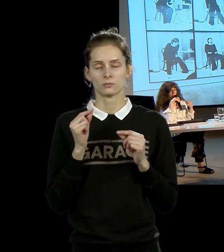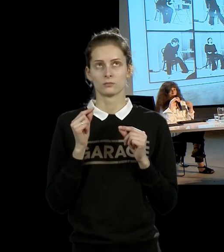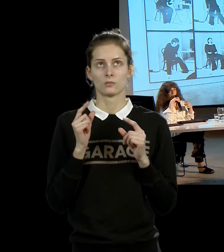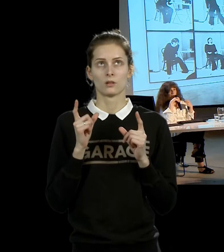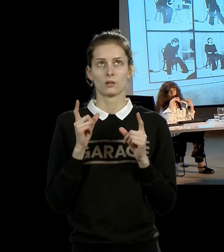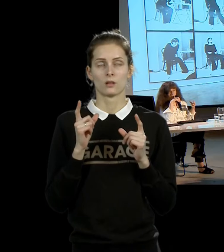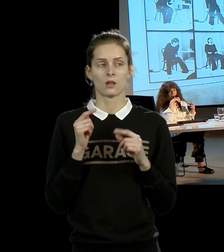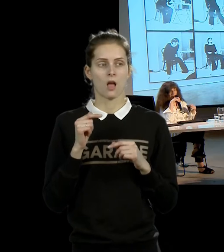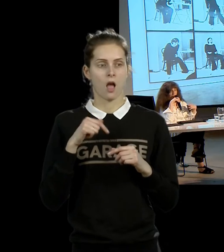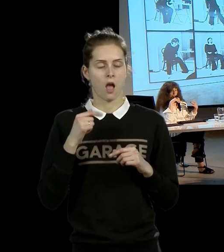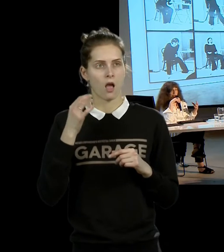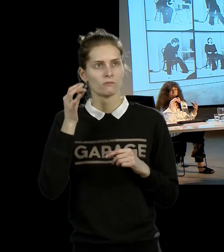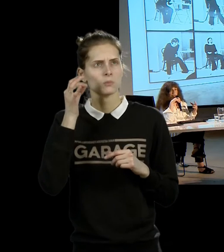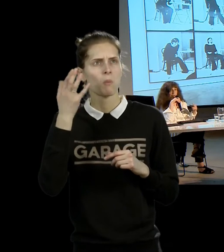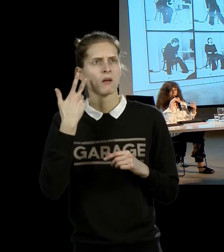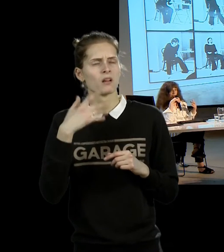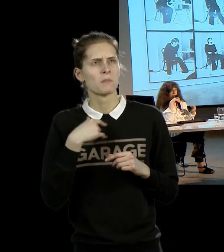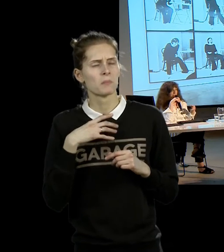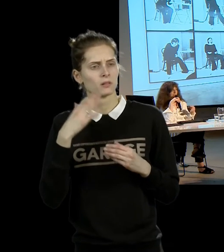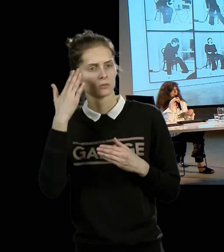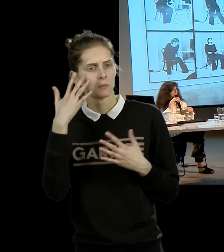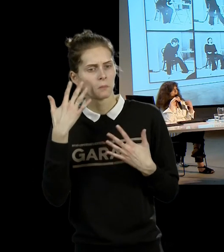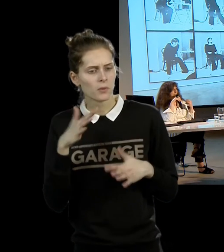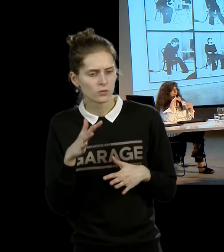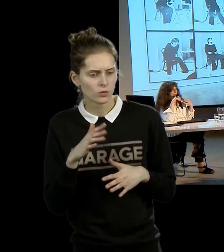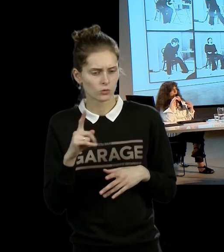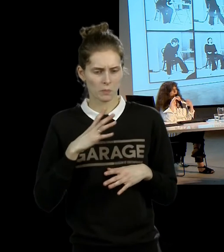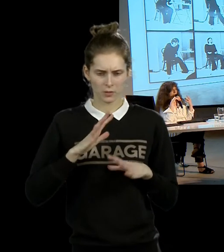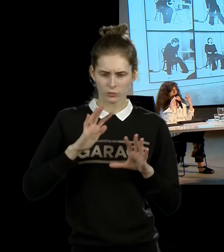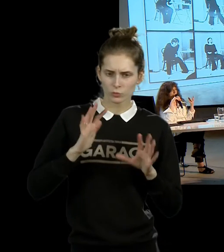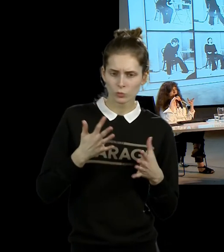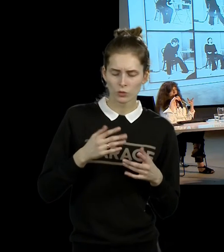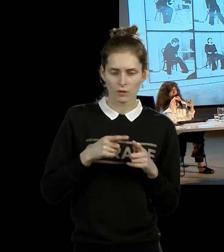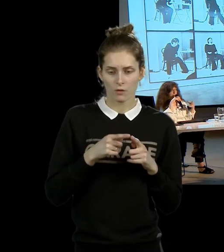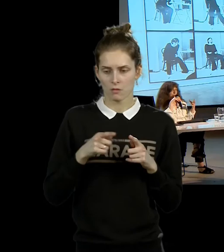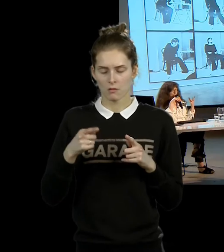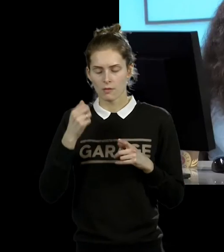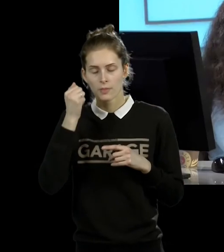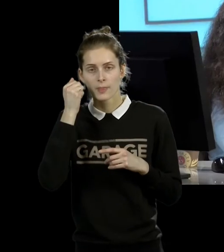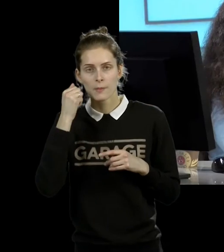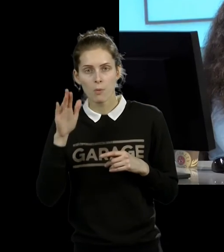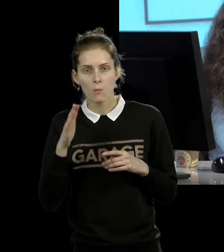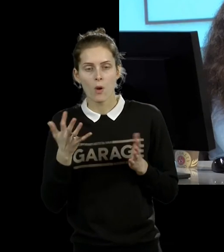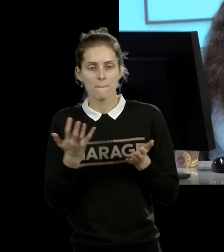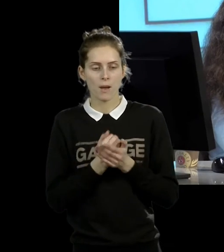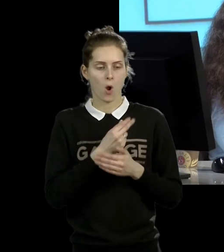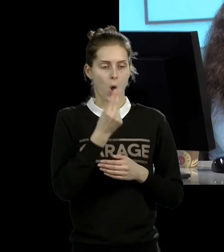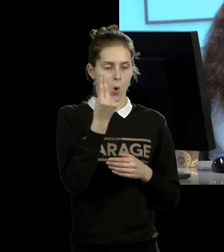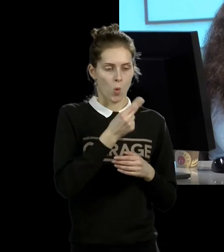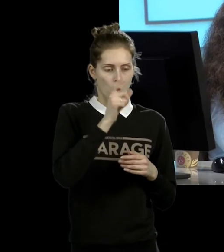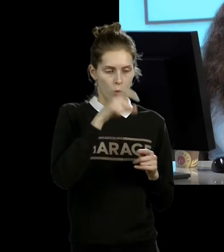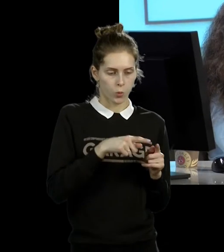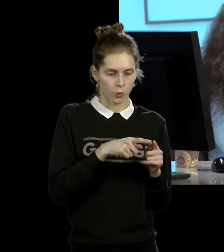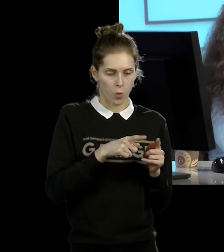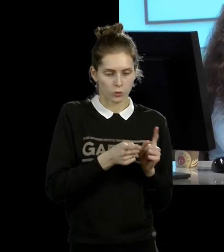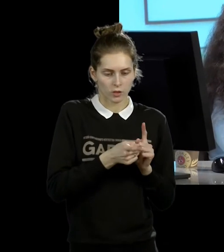не могла вспомнить, в какой момент она отключилась, и что с ней происходило, именно это превращение художника в некое безжизненное